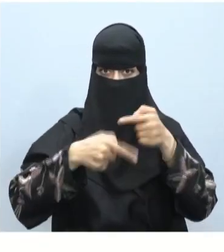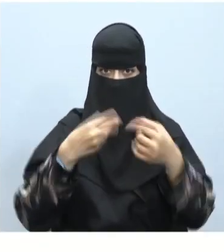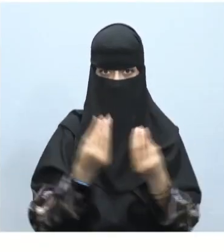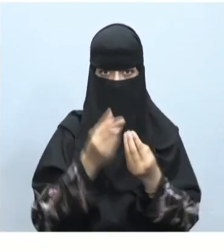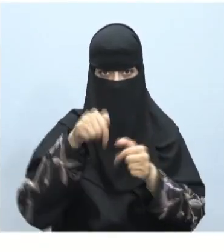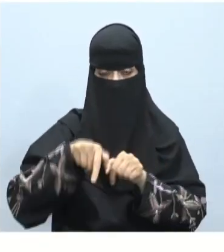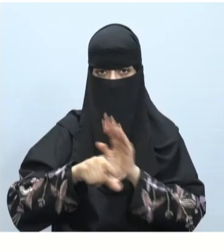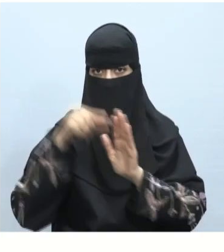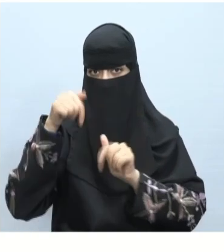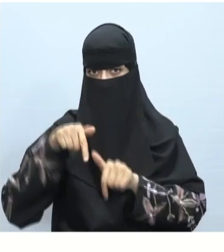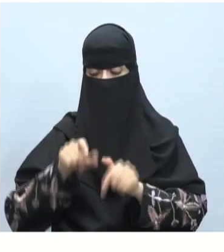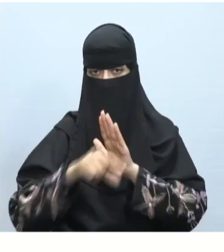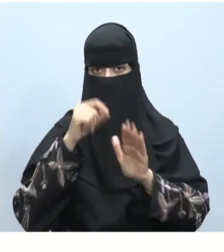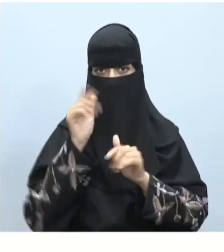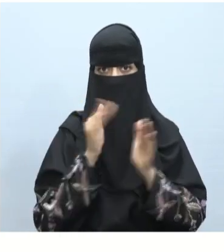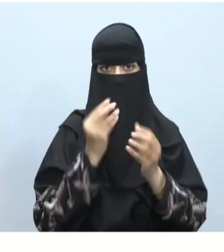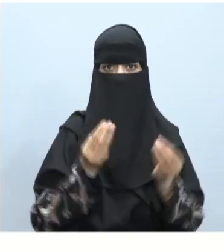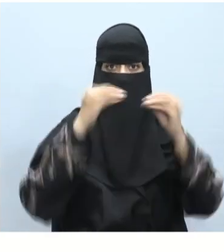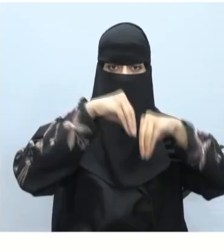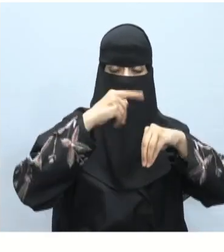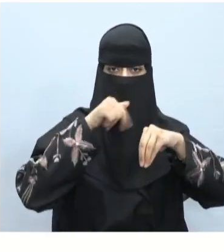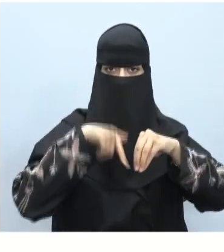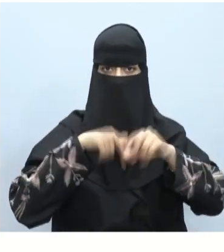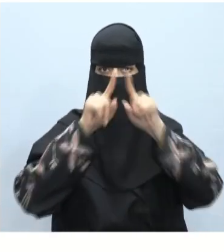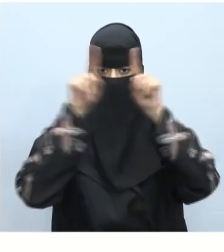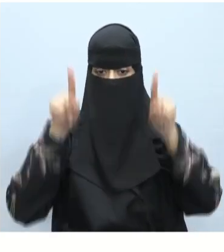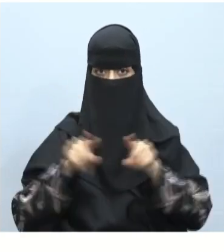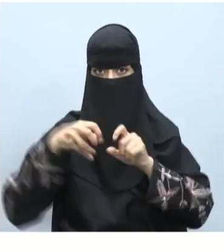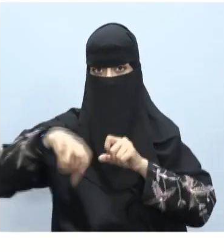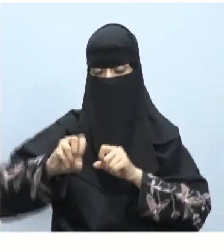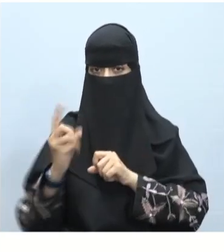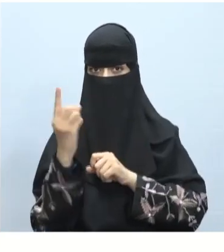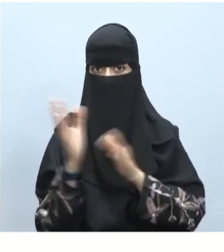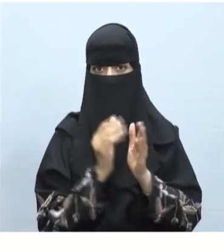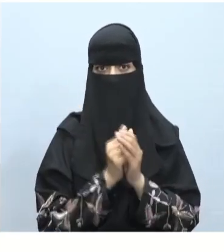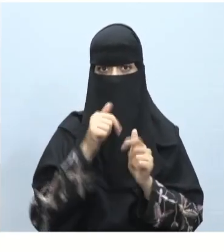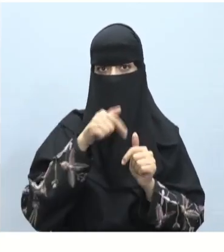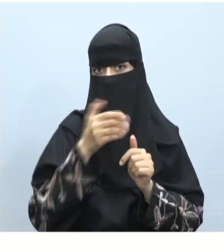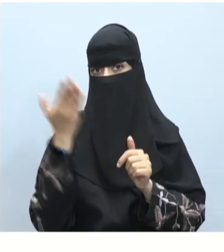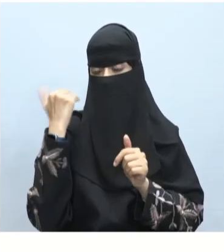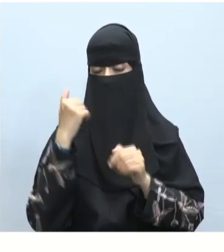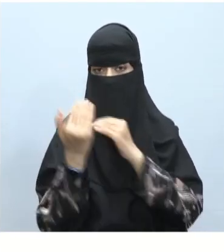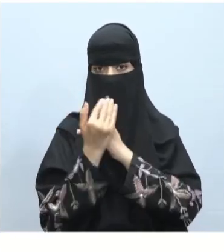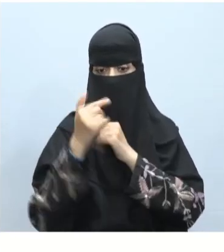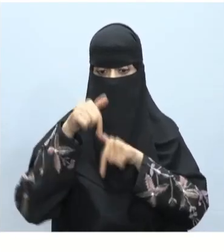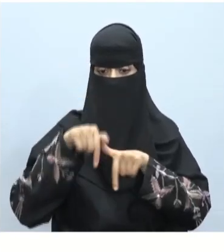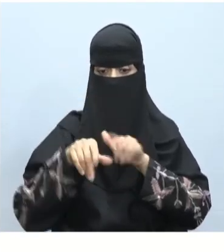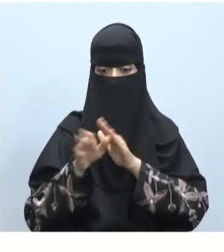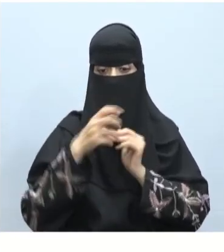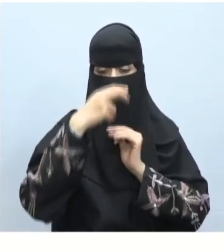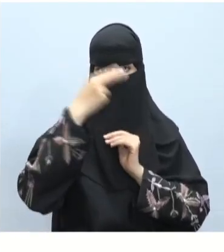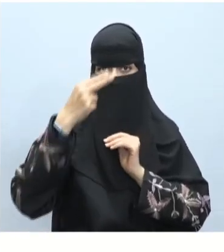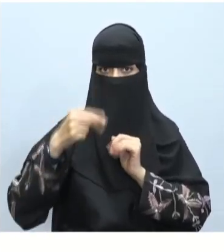بإذن الله في هذا الدرس درس بعنوان إضافة الصفحات الجزء الأول في الدرس السابق تعلمنا في درس